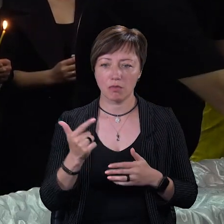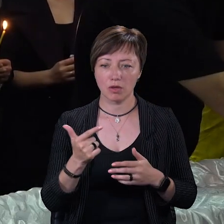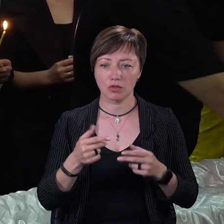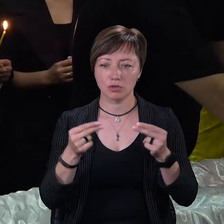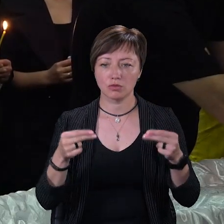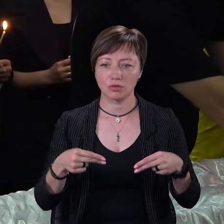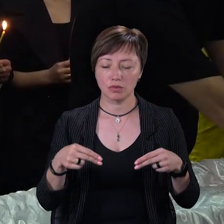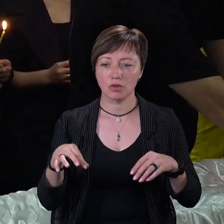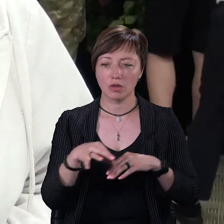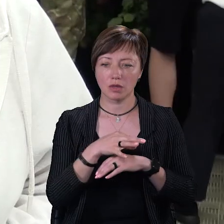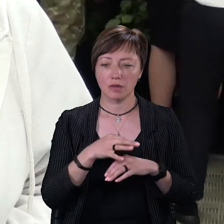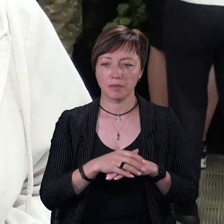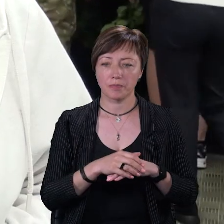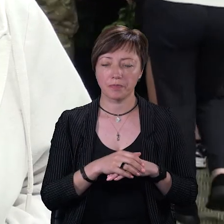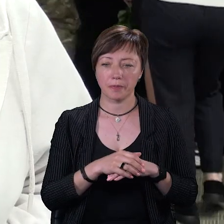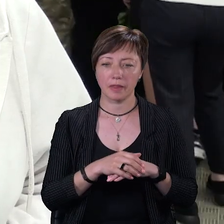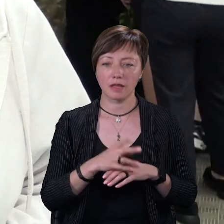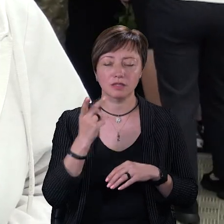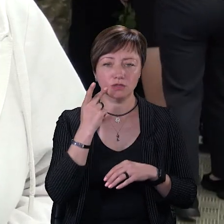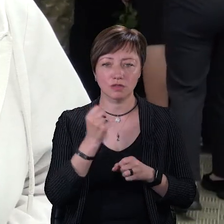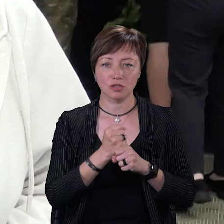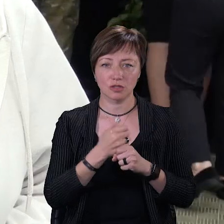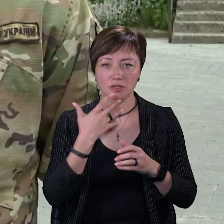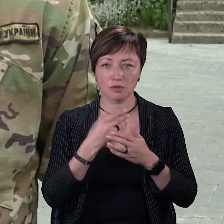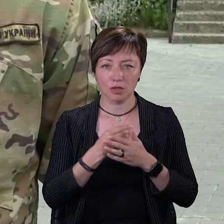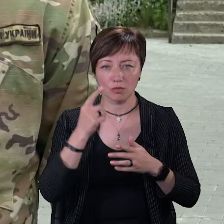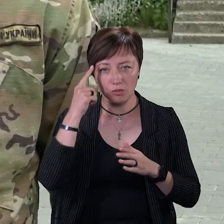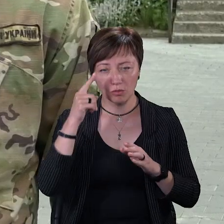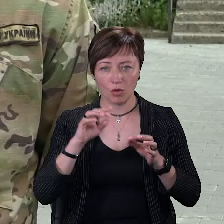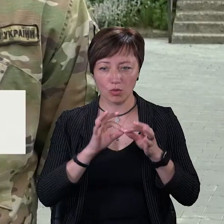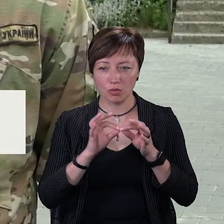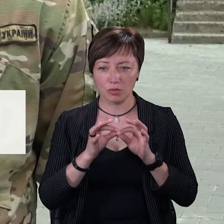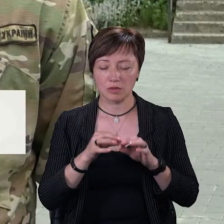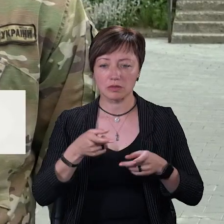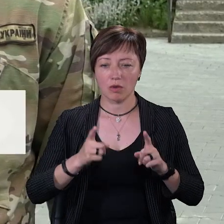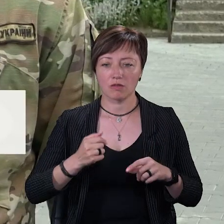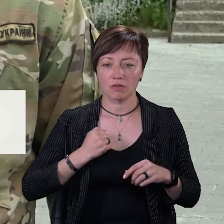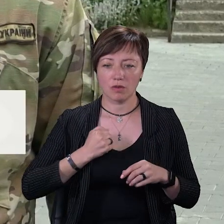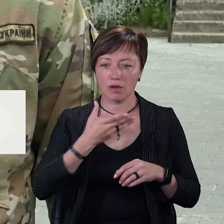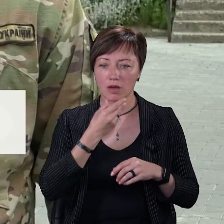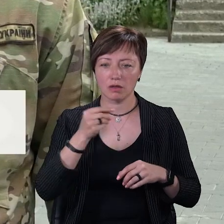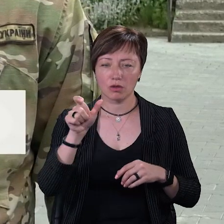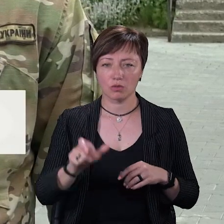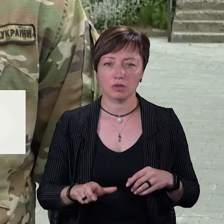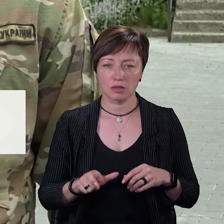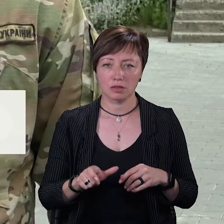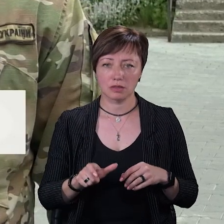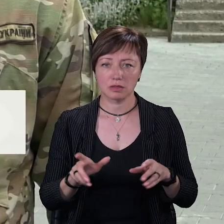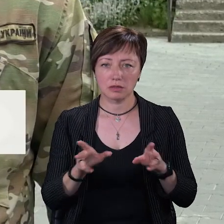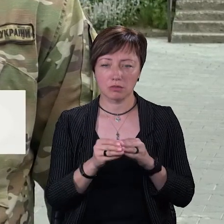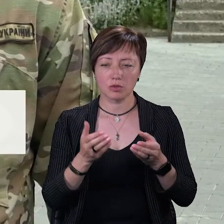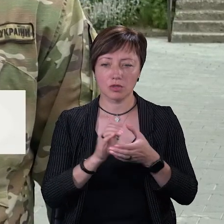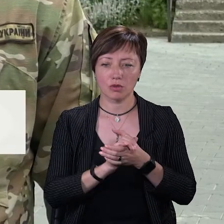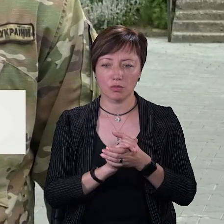одружився. Завжди вчинки свої продумував і знав, що він робить і як. Справжній воїн, гарна людина. З ним вже